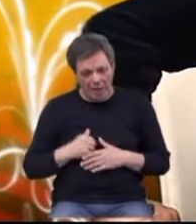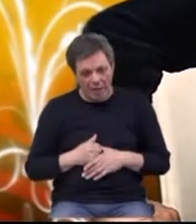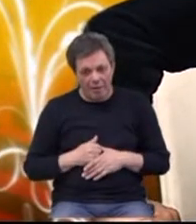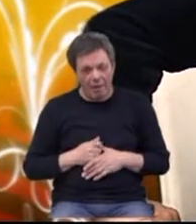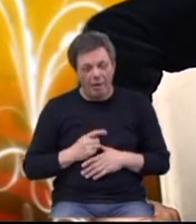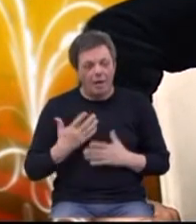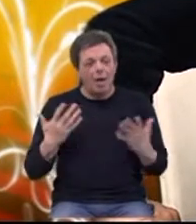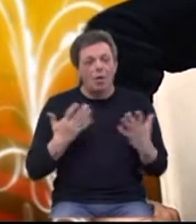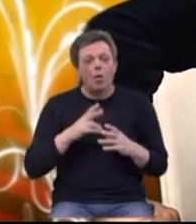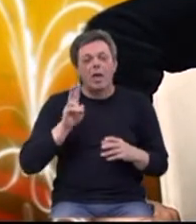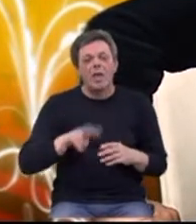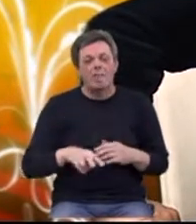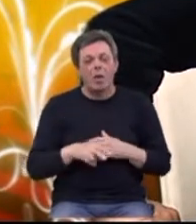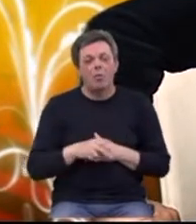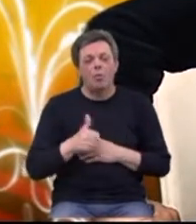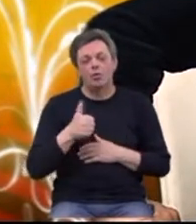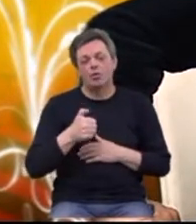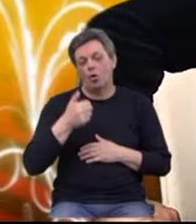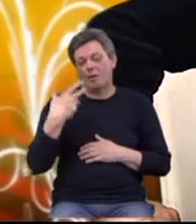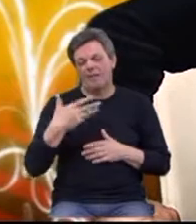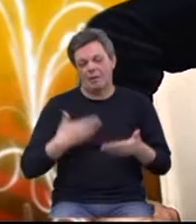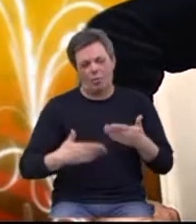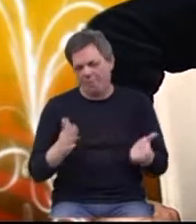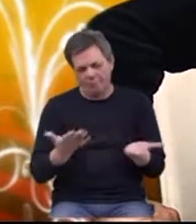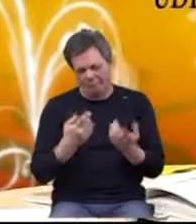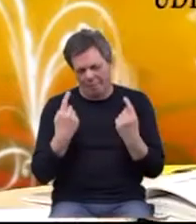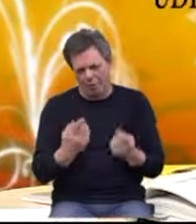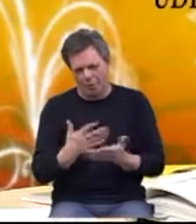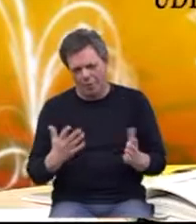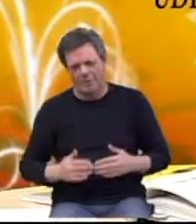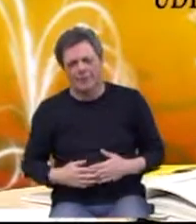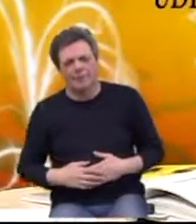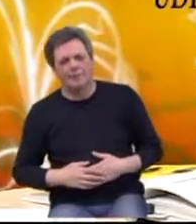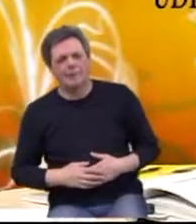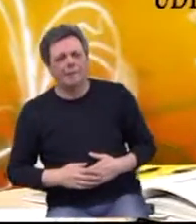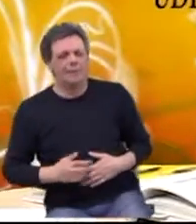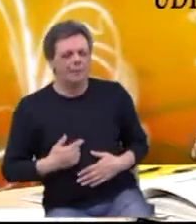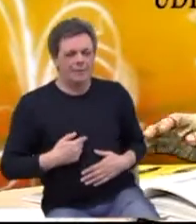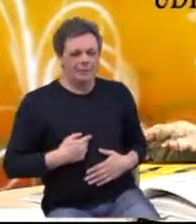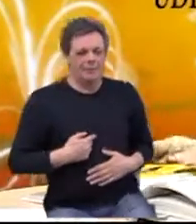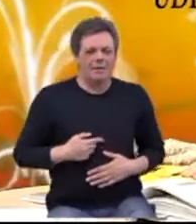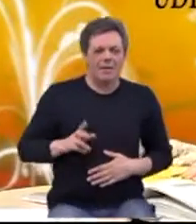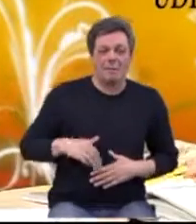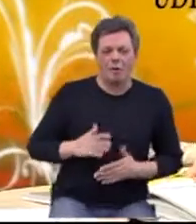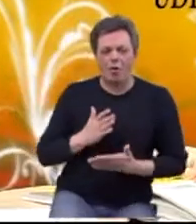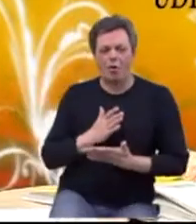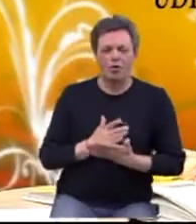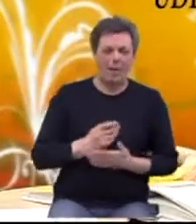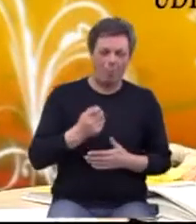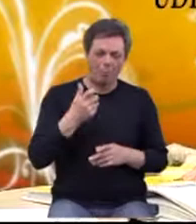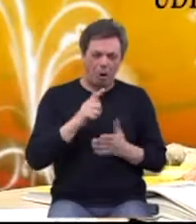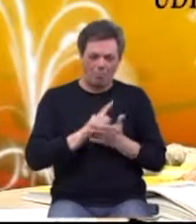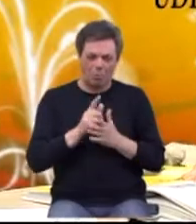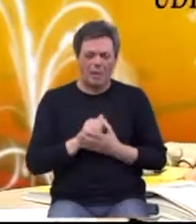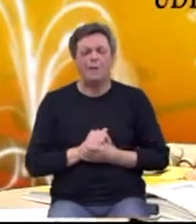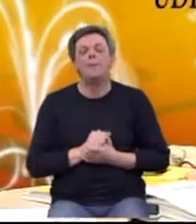koji imaju, ne znam, 100 ili 130 kila. Nama ima pola minute. Ja bih samo nešto kazala, slažem se